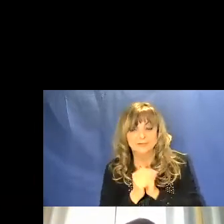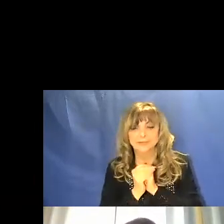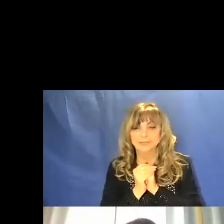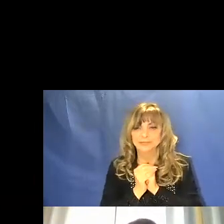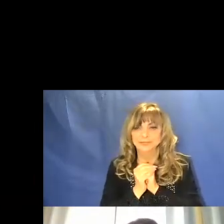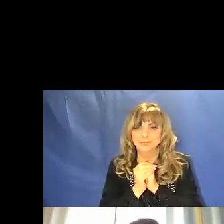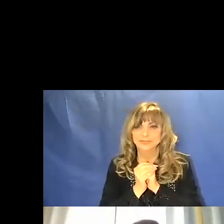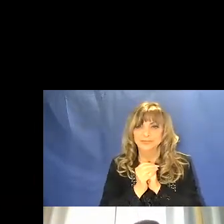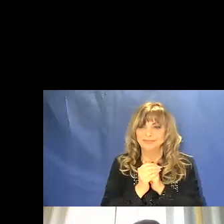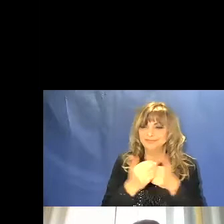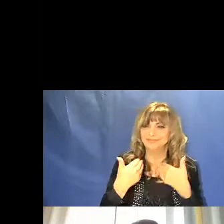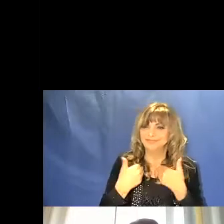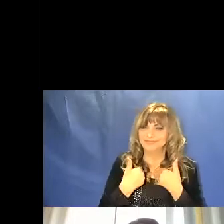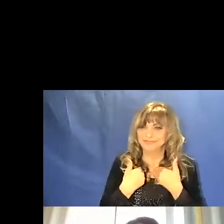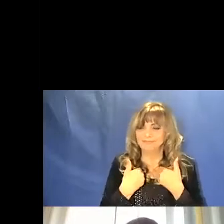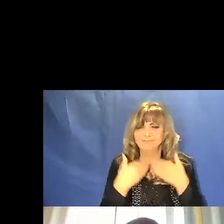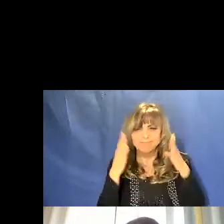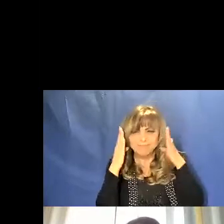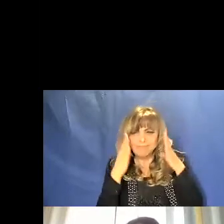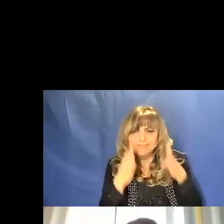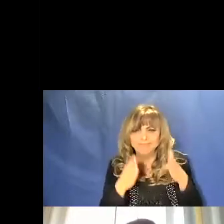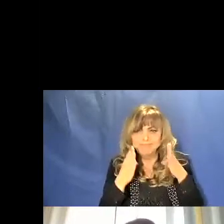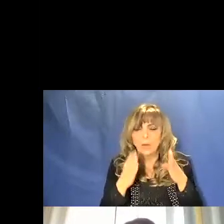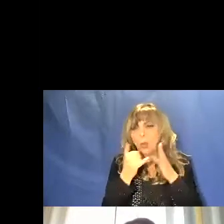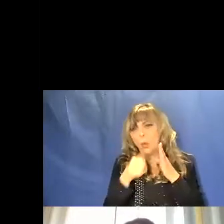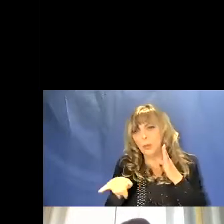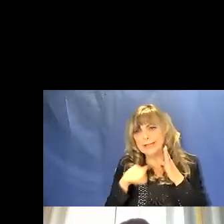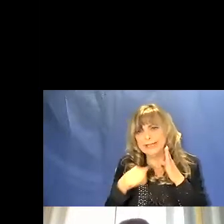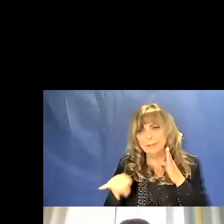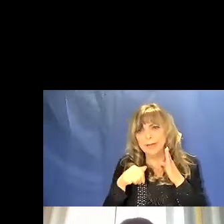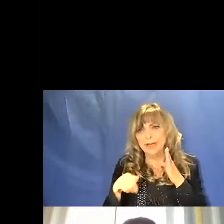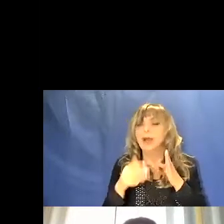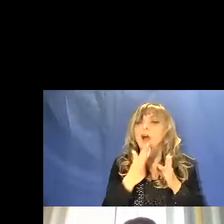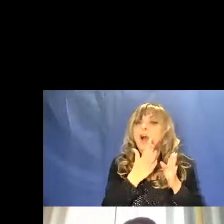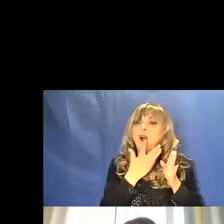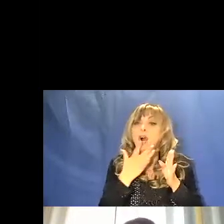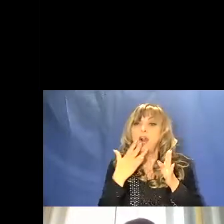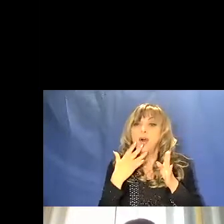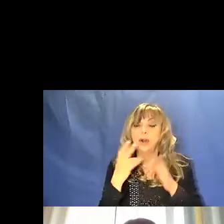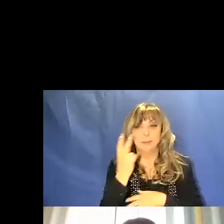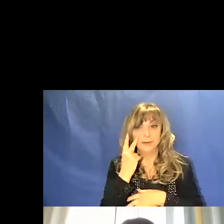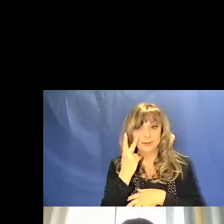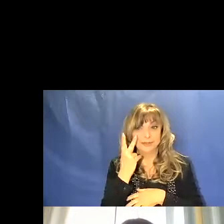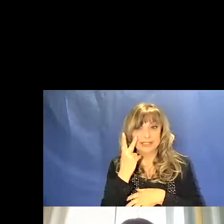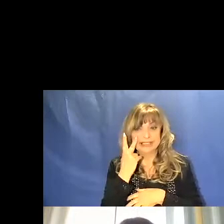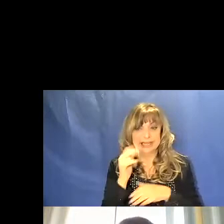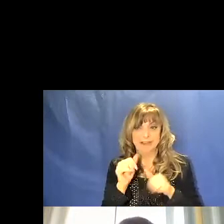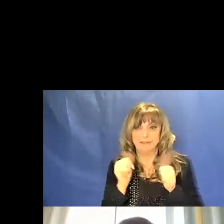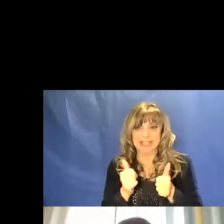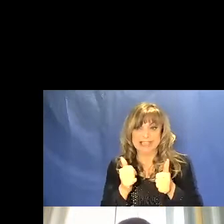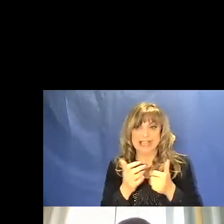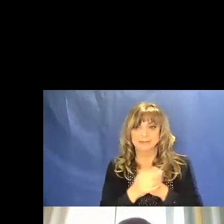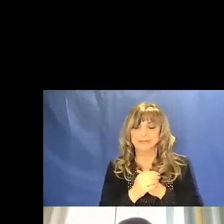Ecco, io mi concentrerò su quest'ultima, cioè il colore dal punto di vista fisico.